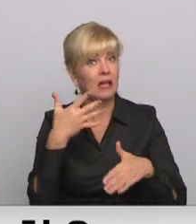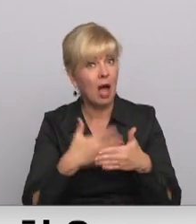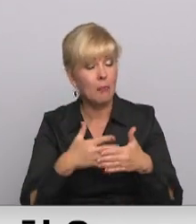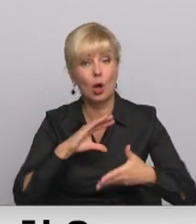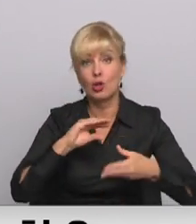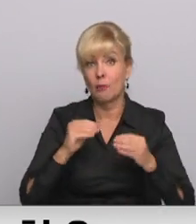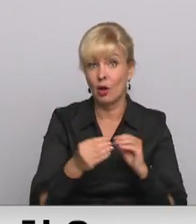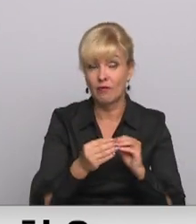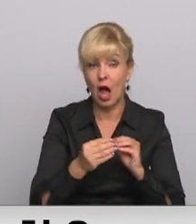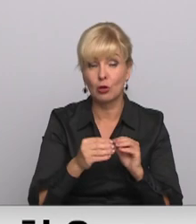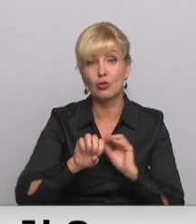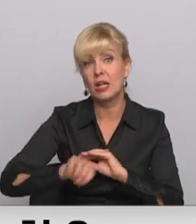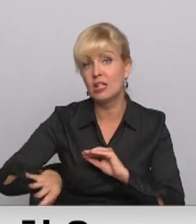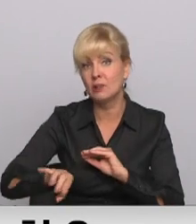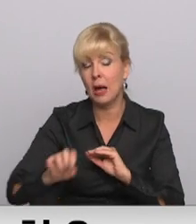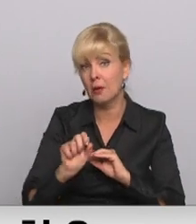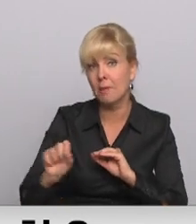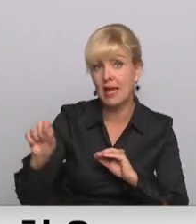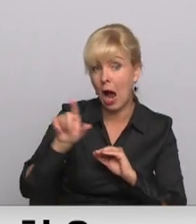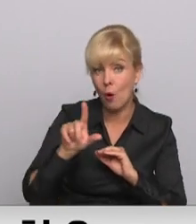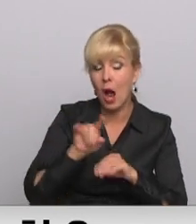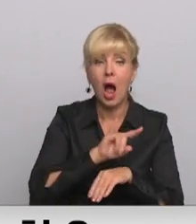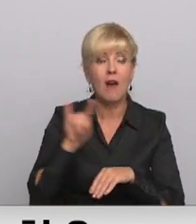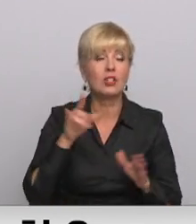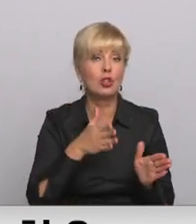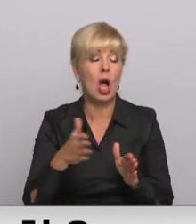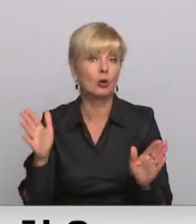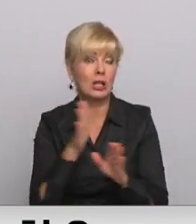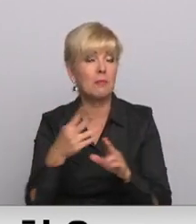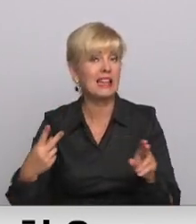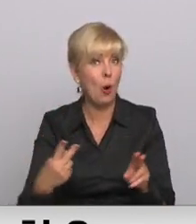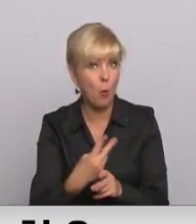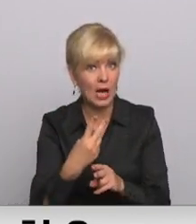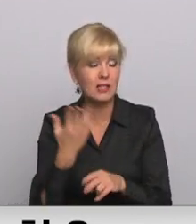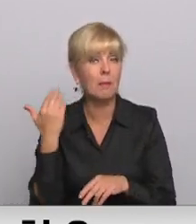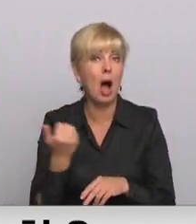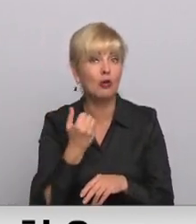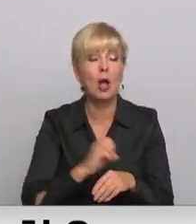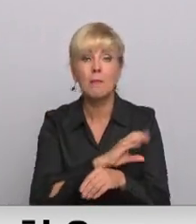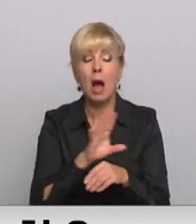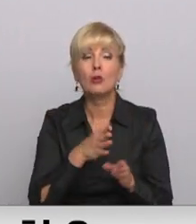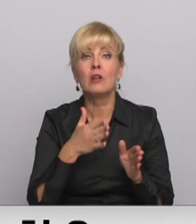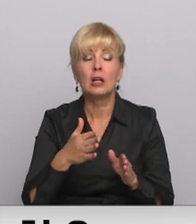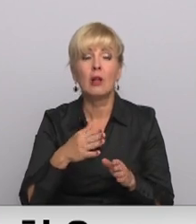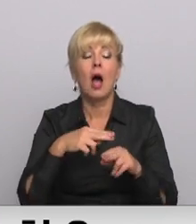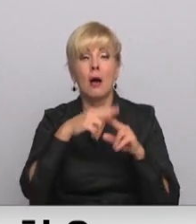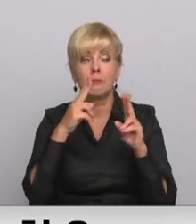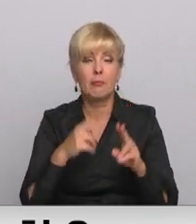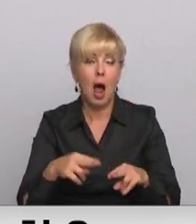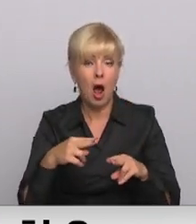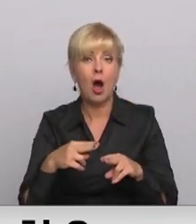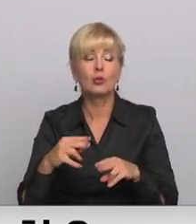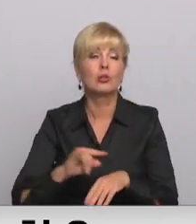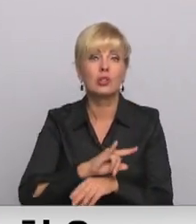ņemot vērā šādu izmēršu pastāvīgo pieaugumu, kopumā aviācijas ietekmas klimata august divkārt. Pēr pandēmijas ietekmēs starptautiskā aviopārodājuma nozara